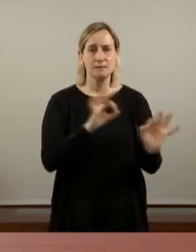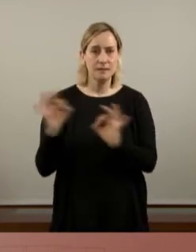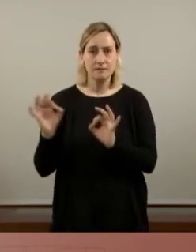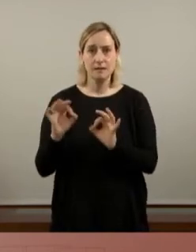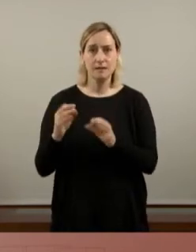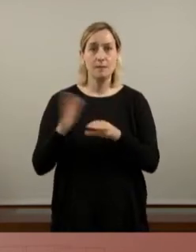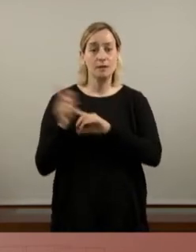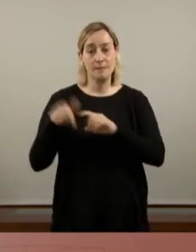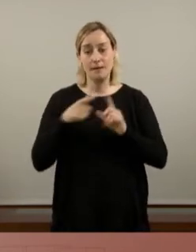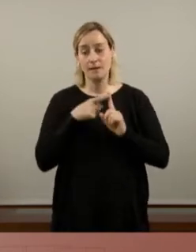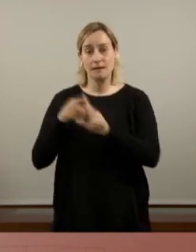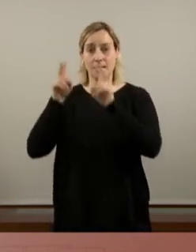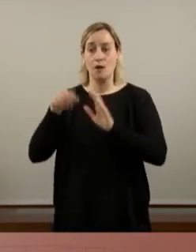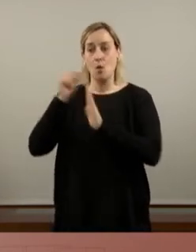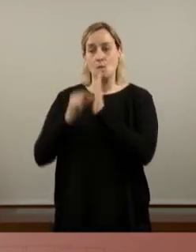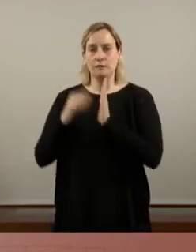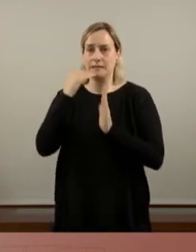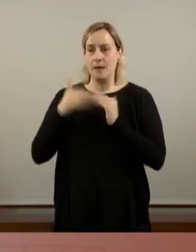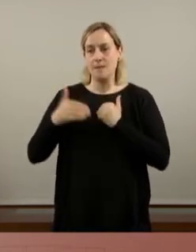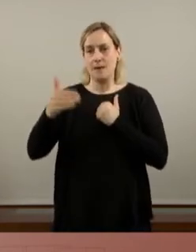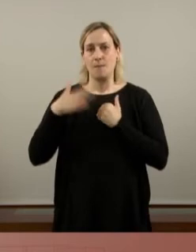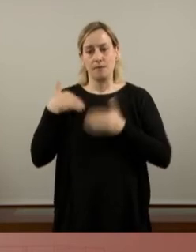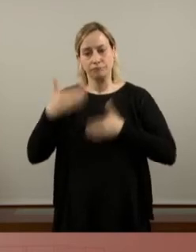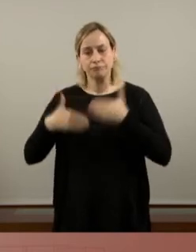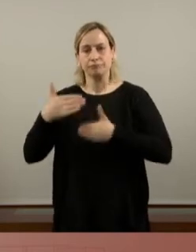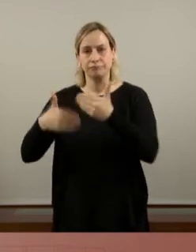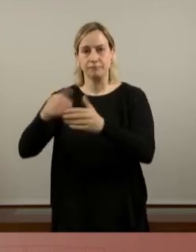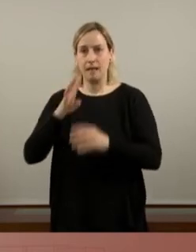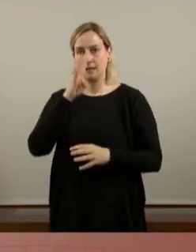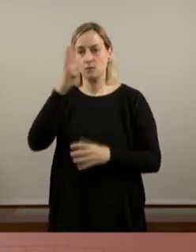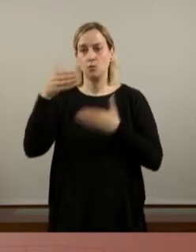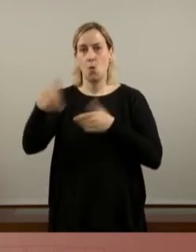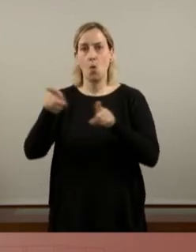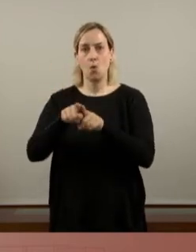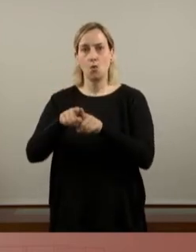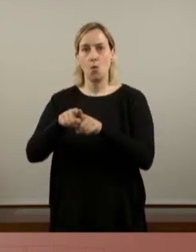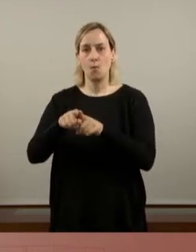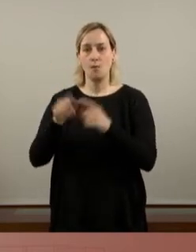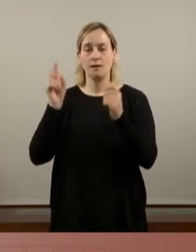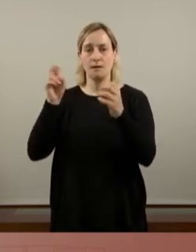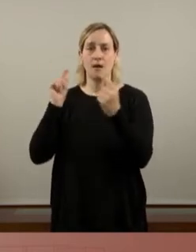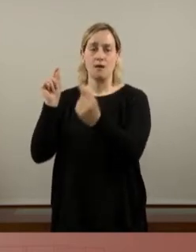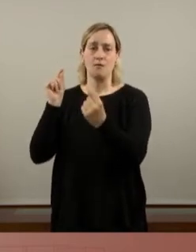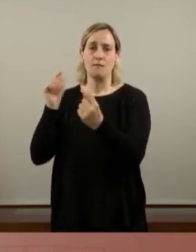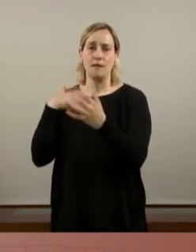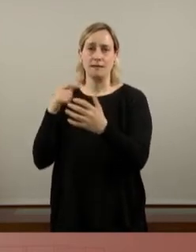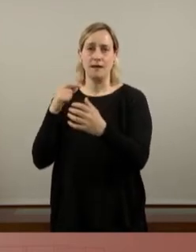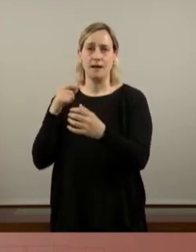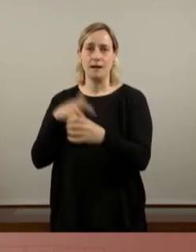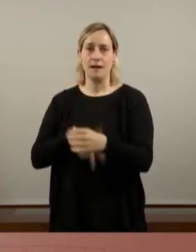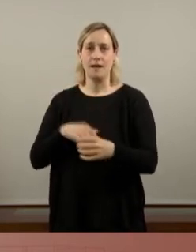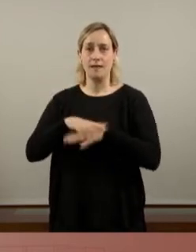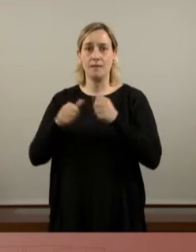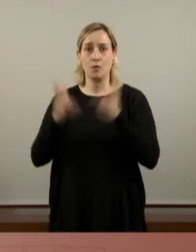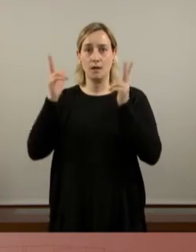però, per altra banda, abordar aquells punts que sabem que poden fer avançar la legislatura com un pols de conflicte democràtic simultani entre